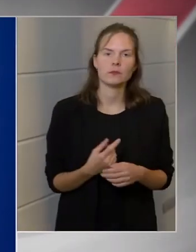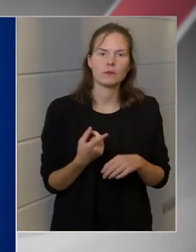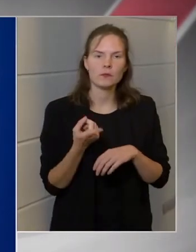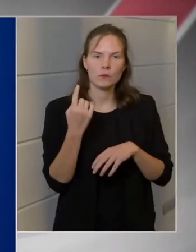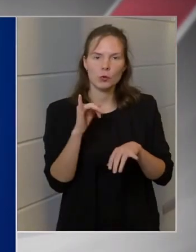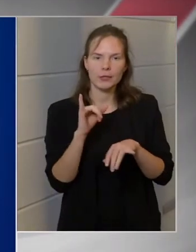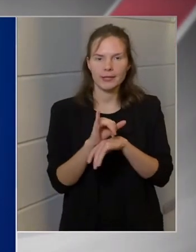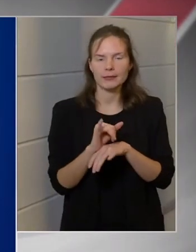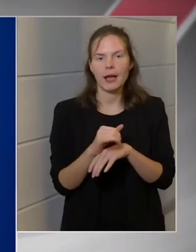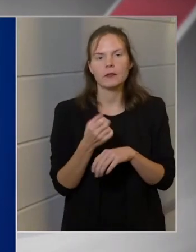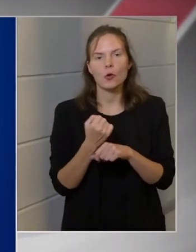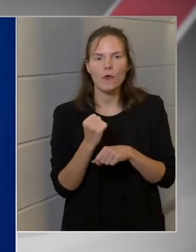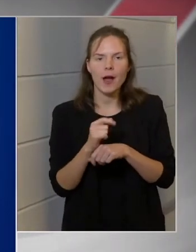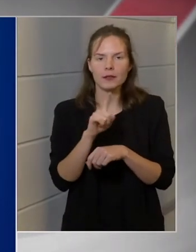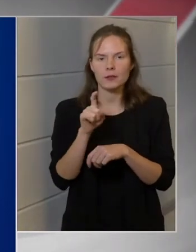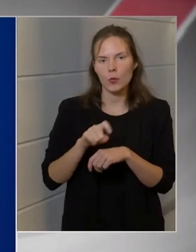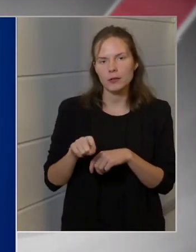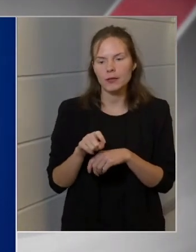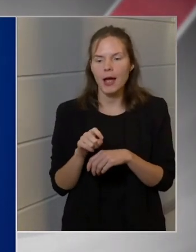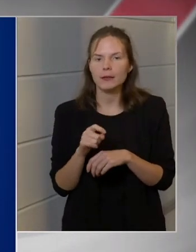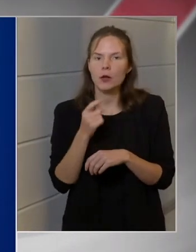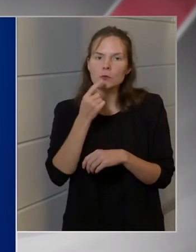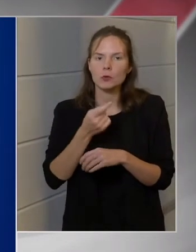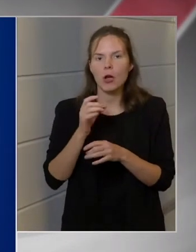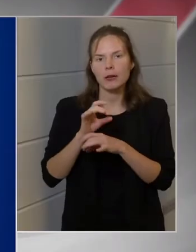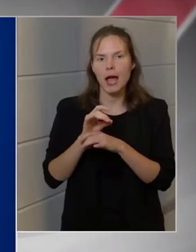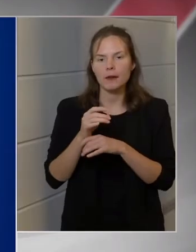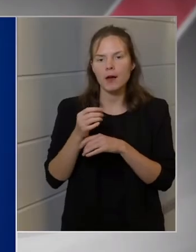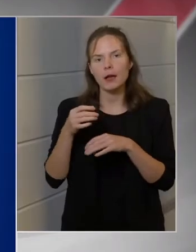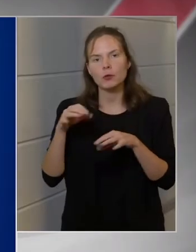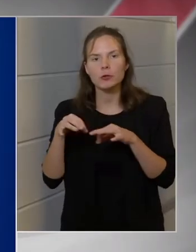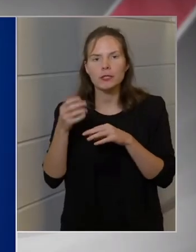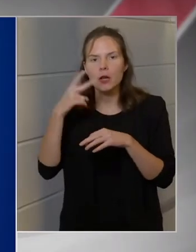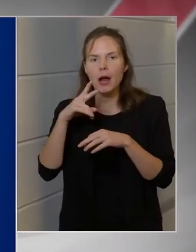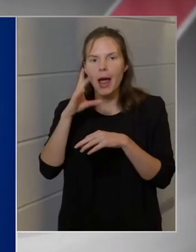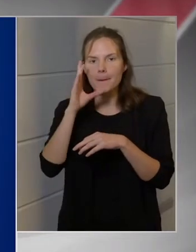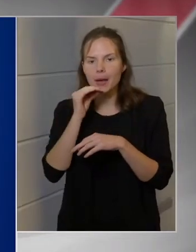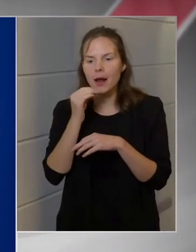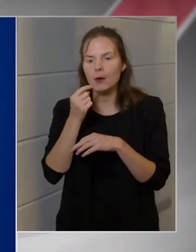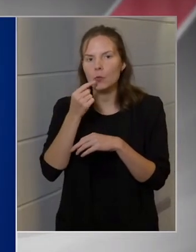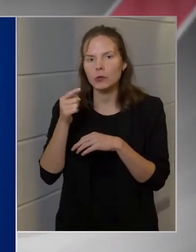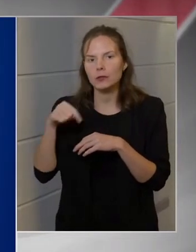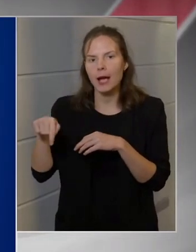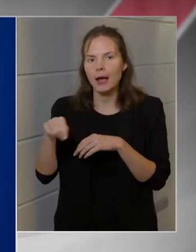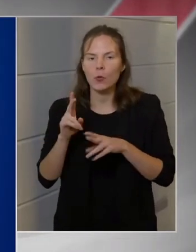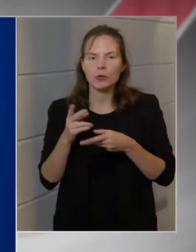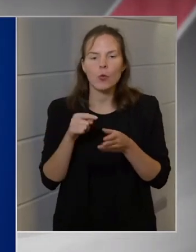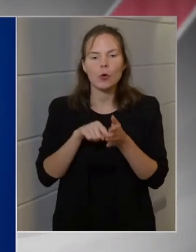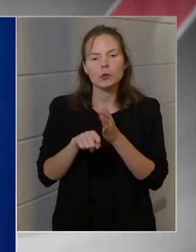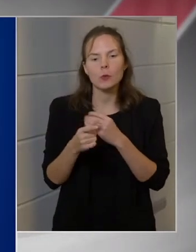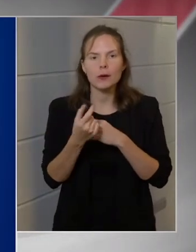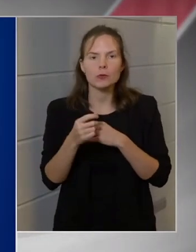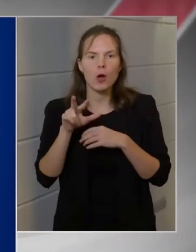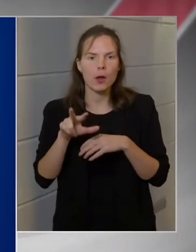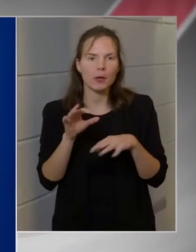a járványügyi szakemberek véleményére hivatkozott, amikor azt mondta, hogy az október 23-ai rendezvények